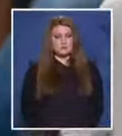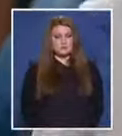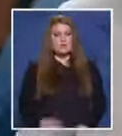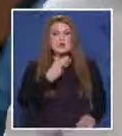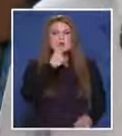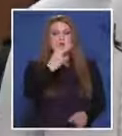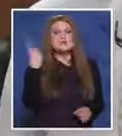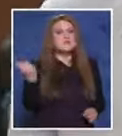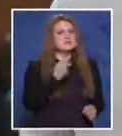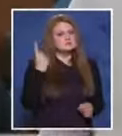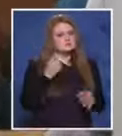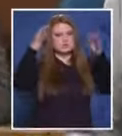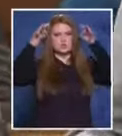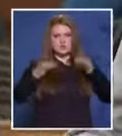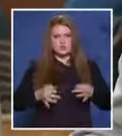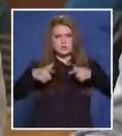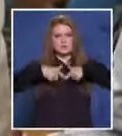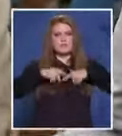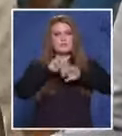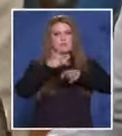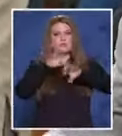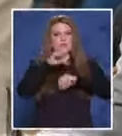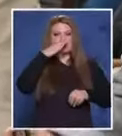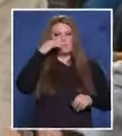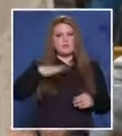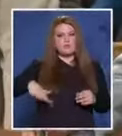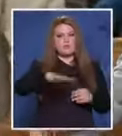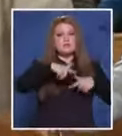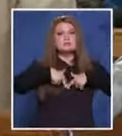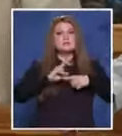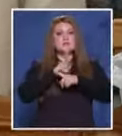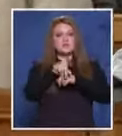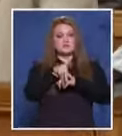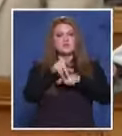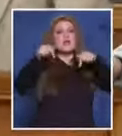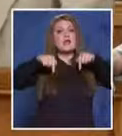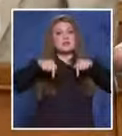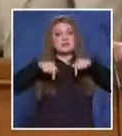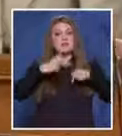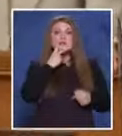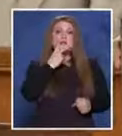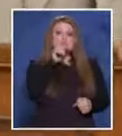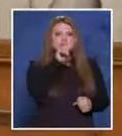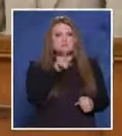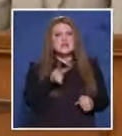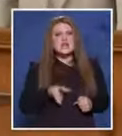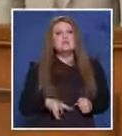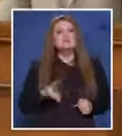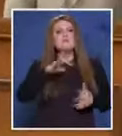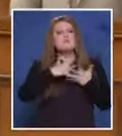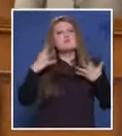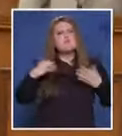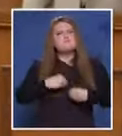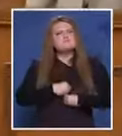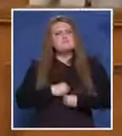Гледате единственото сериозно съдебно реалити у нас Съда в Лиза. Днес разглеждаме една много